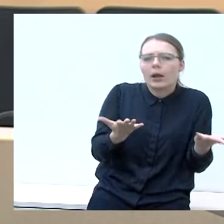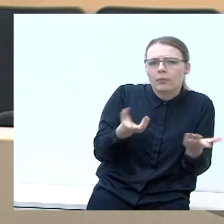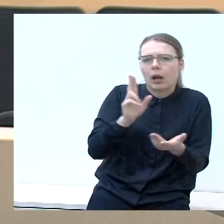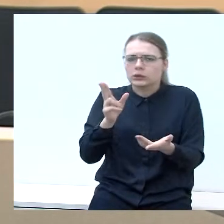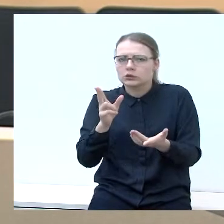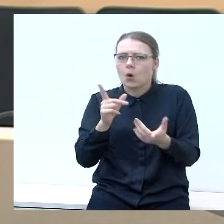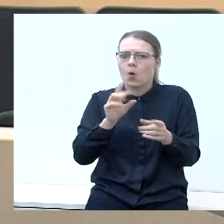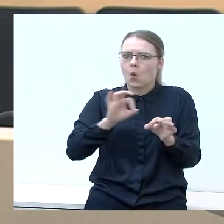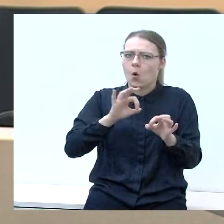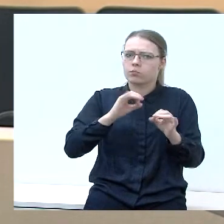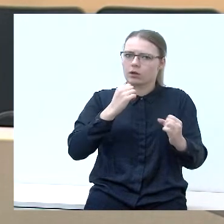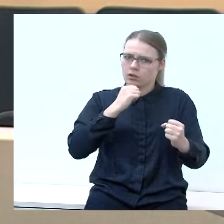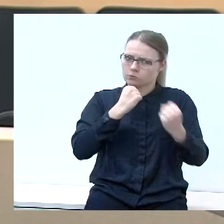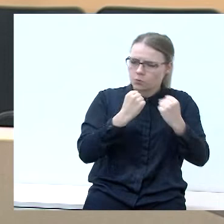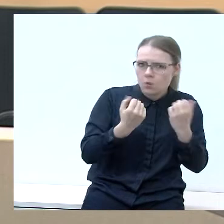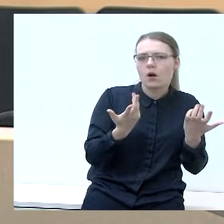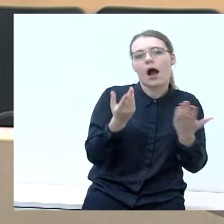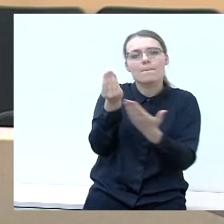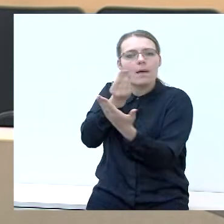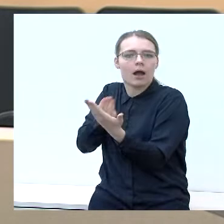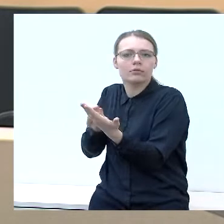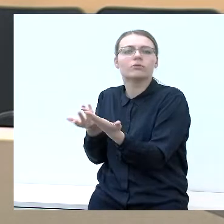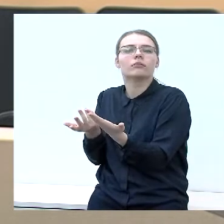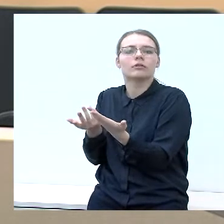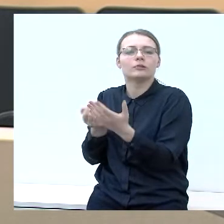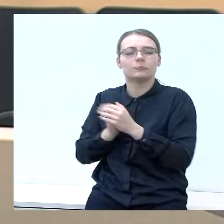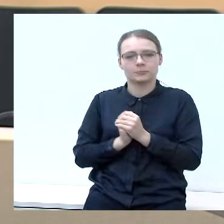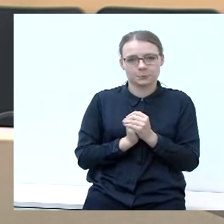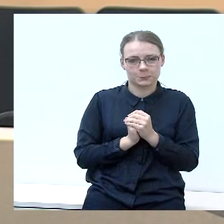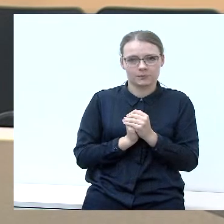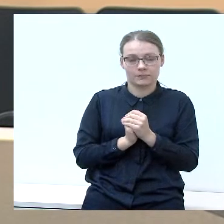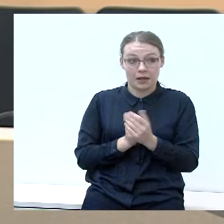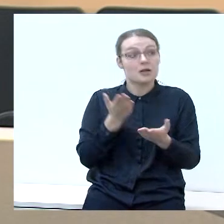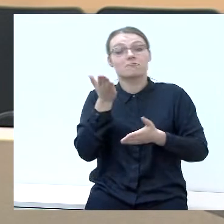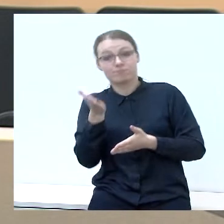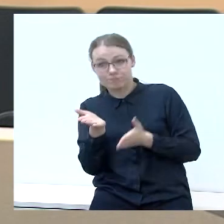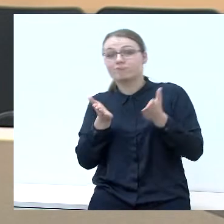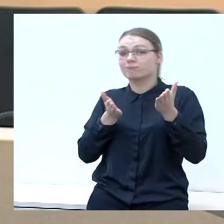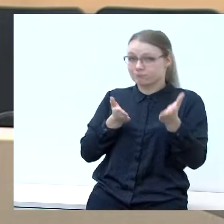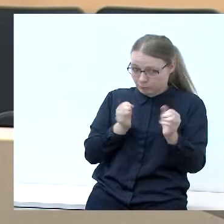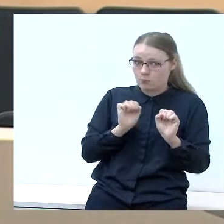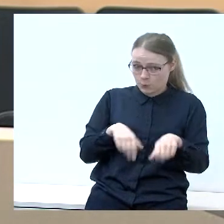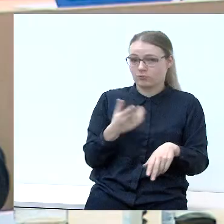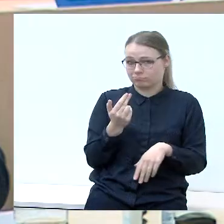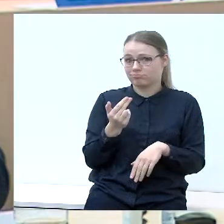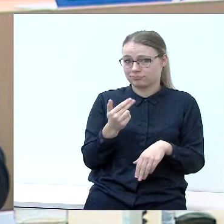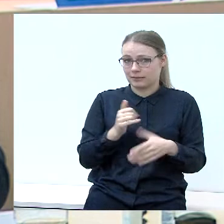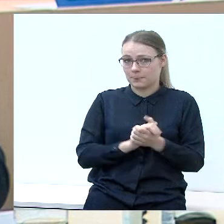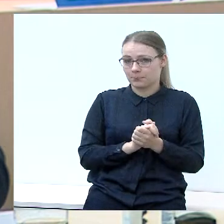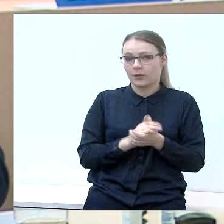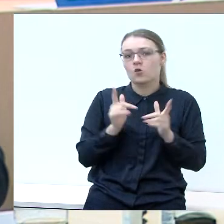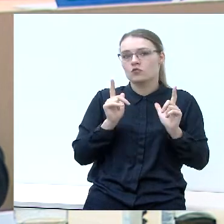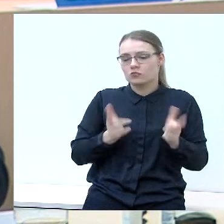fizinį? Ar apie meninį? Tikrai ir tą ir tą galima įvardinti. Iš tiesų